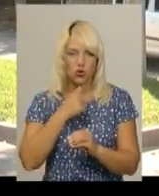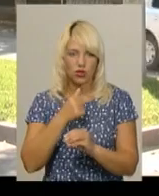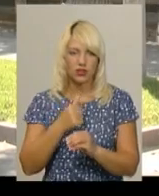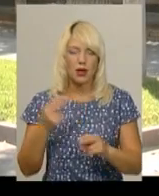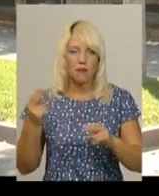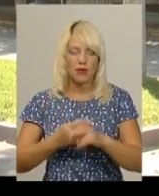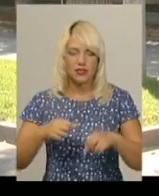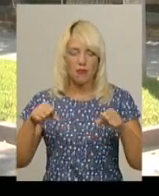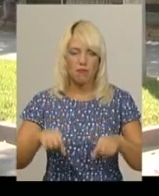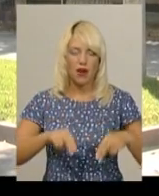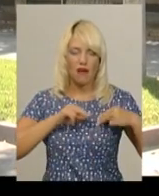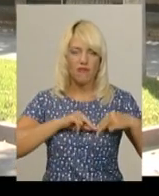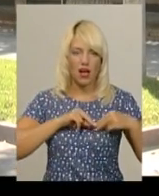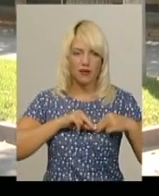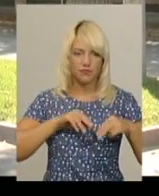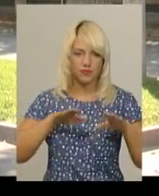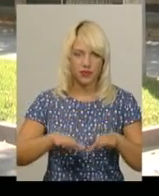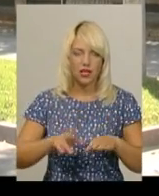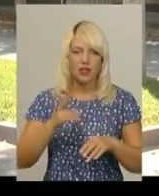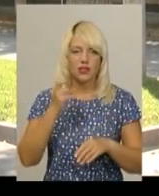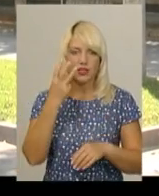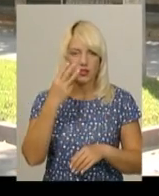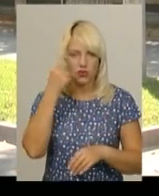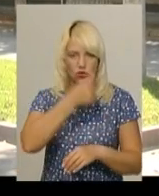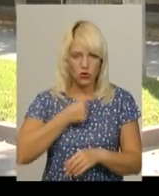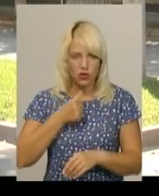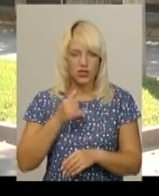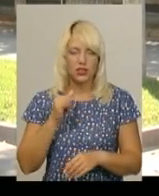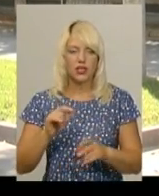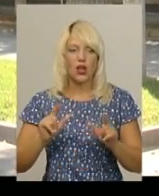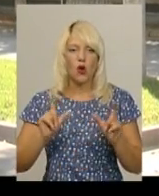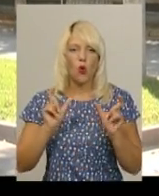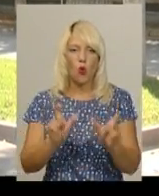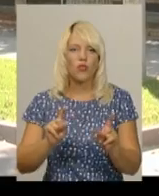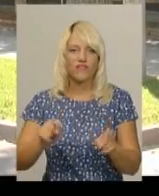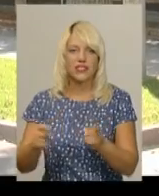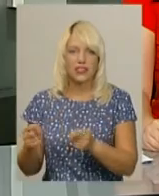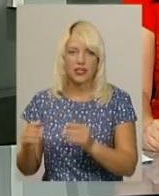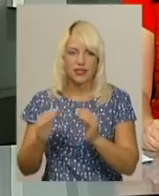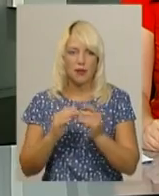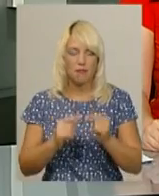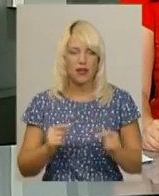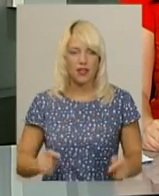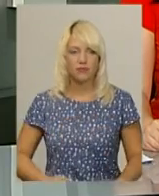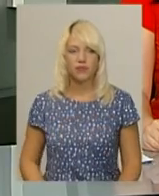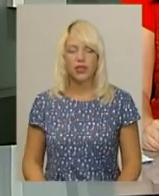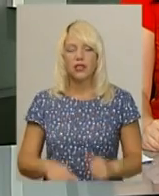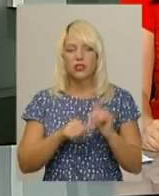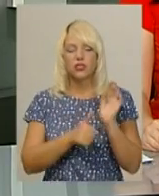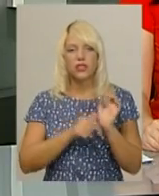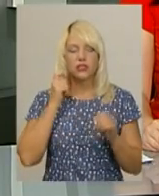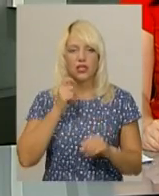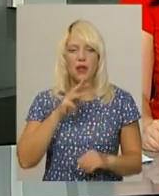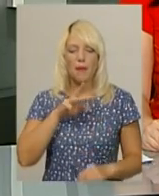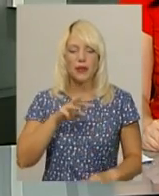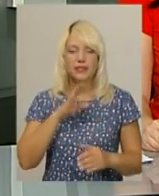право обіймати певні посади на срок до 3 років та з конфіскацією майна. 16-річна